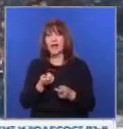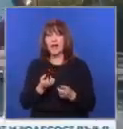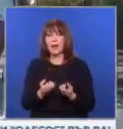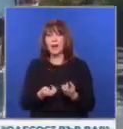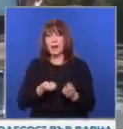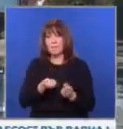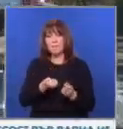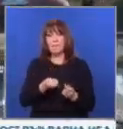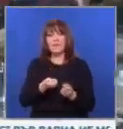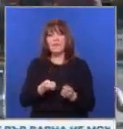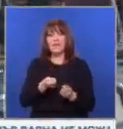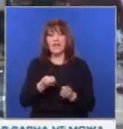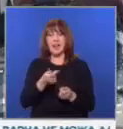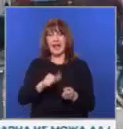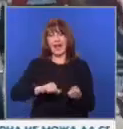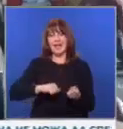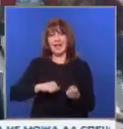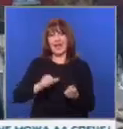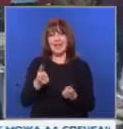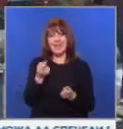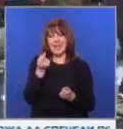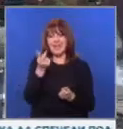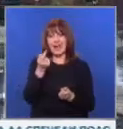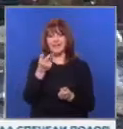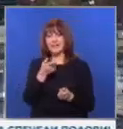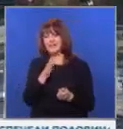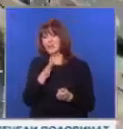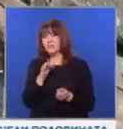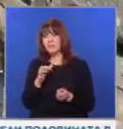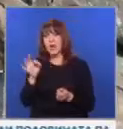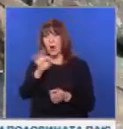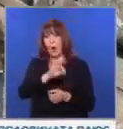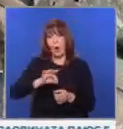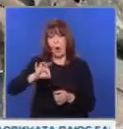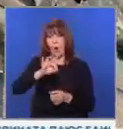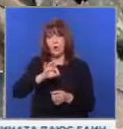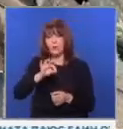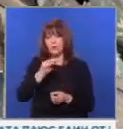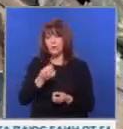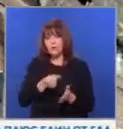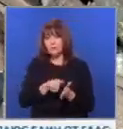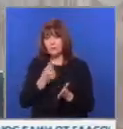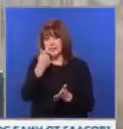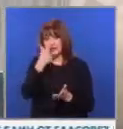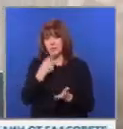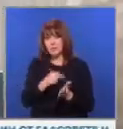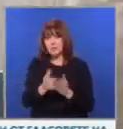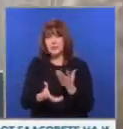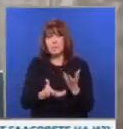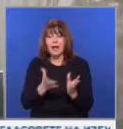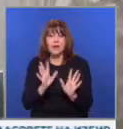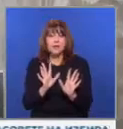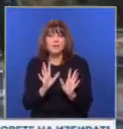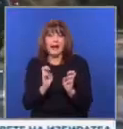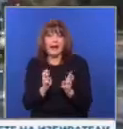Тя работи с олио. Всяка вероятность олиото се е западало. А как е станало, никой не може да каже.